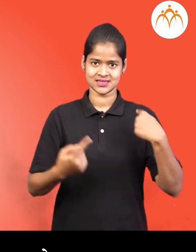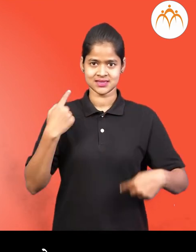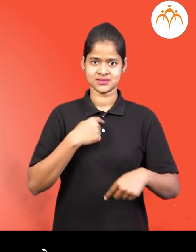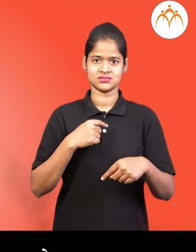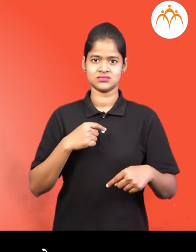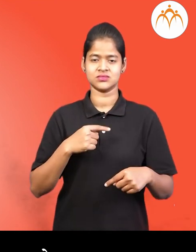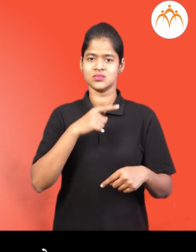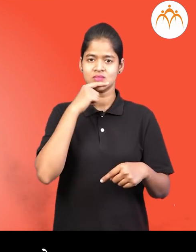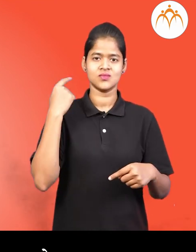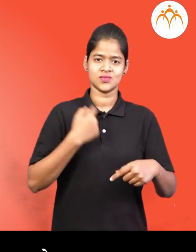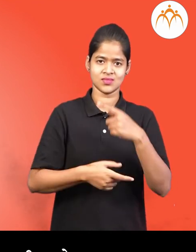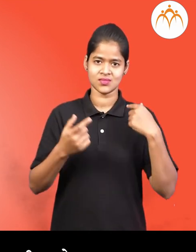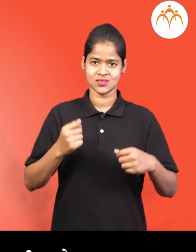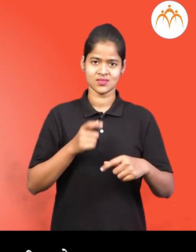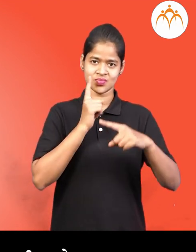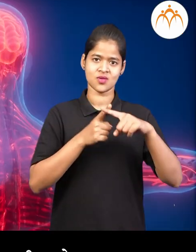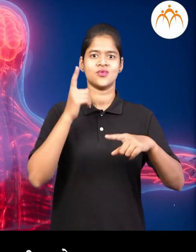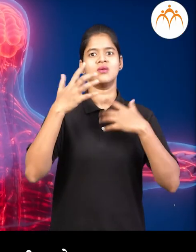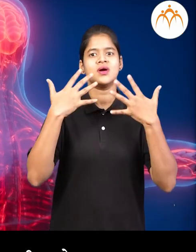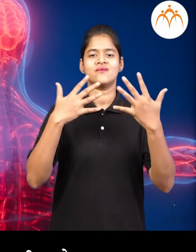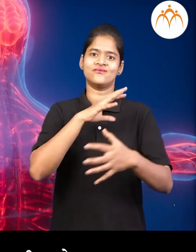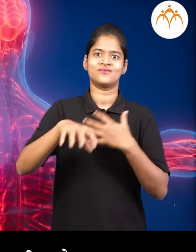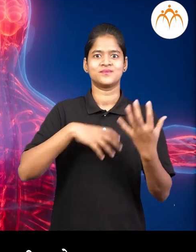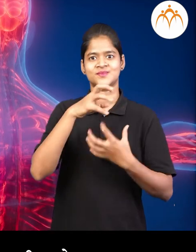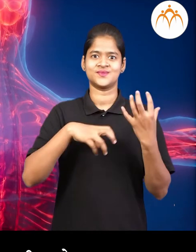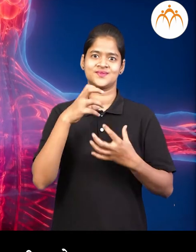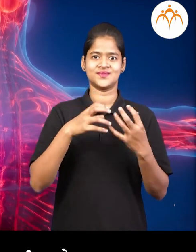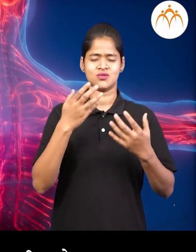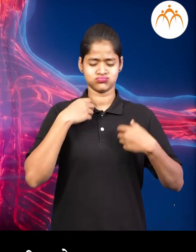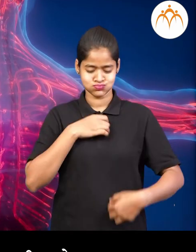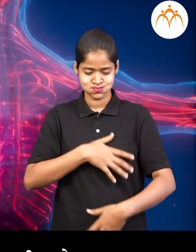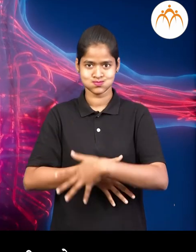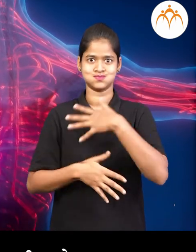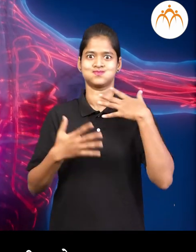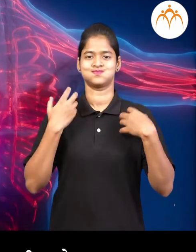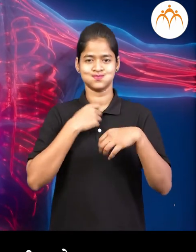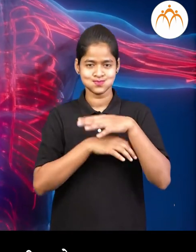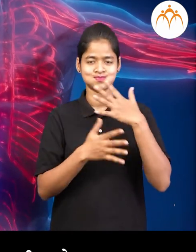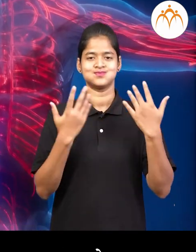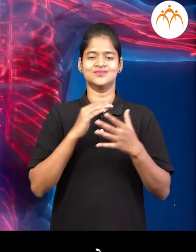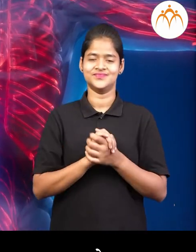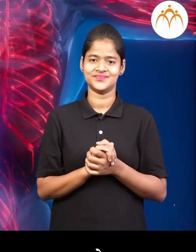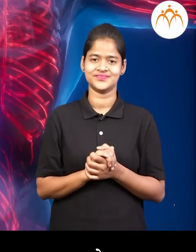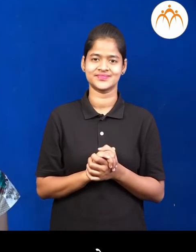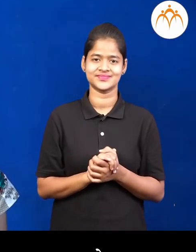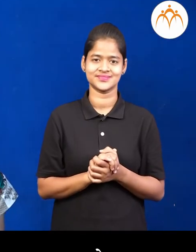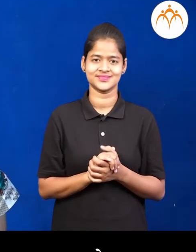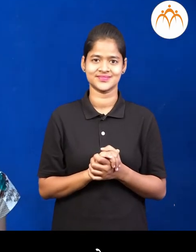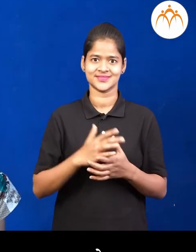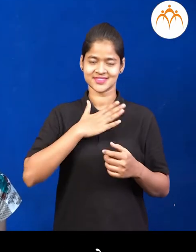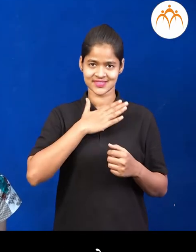मनजेच रक्ता द्वारे हवा सगल्या शरीरात पो आपन